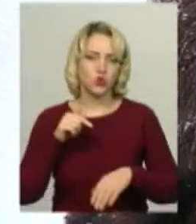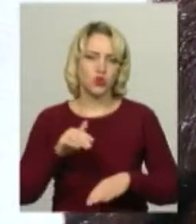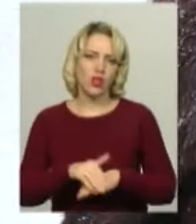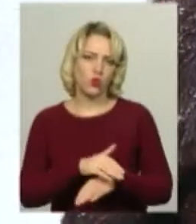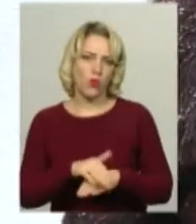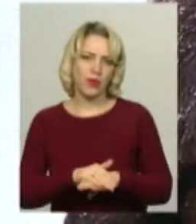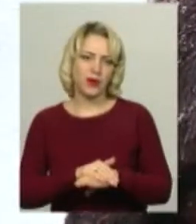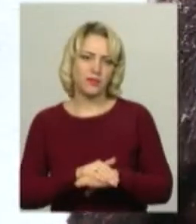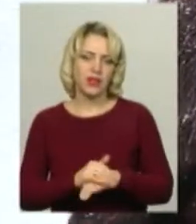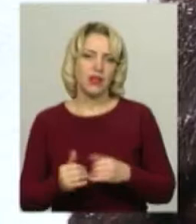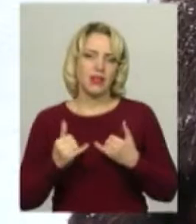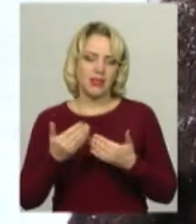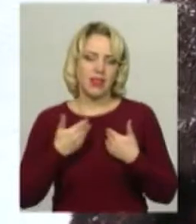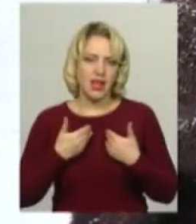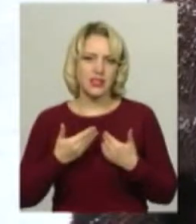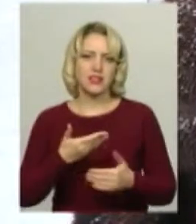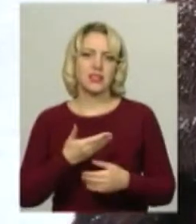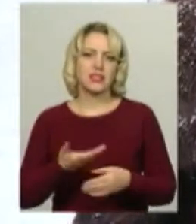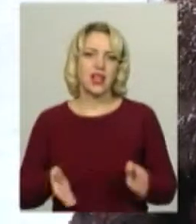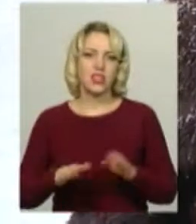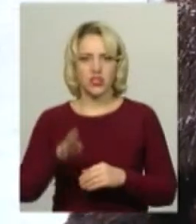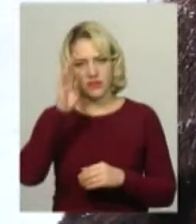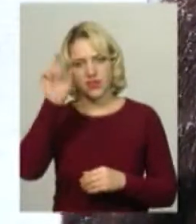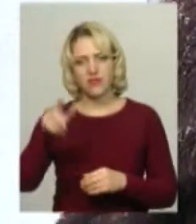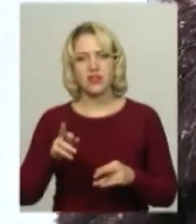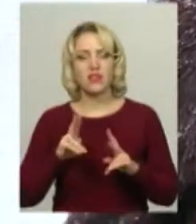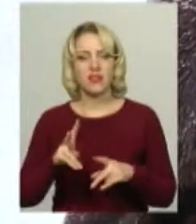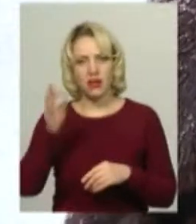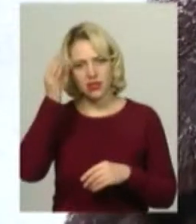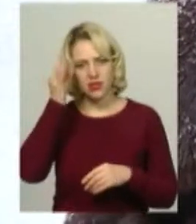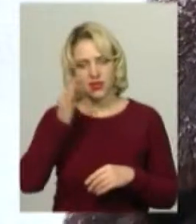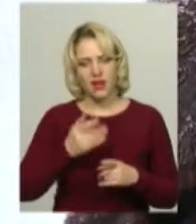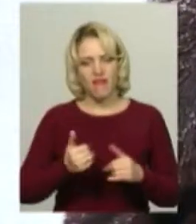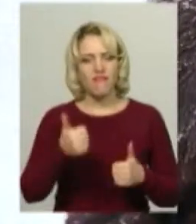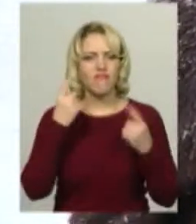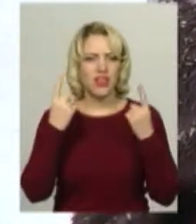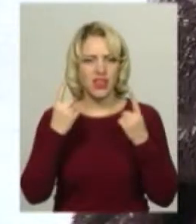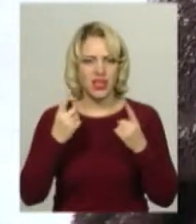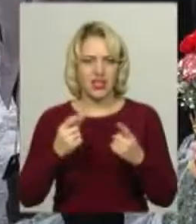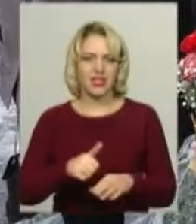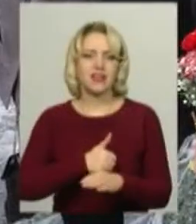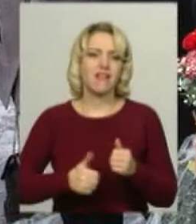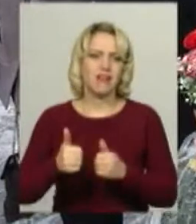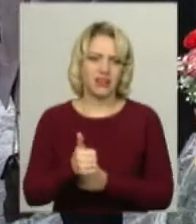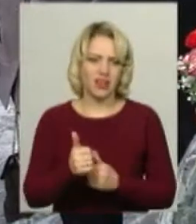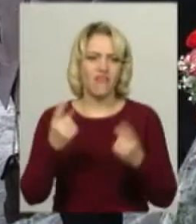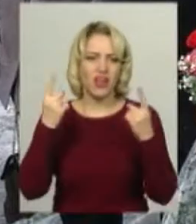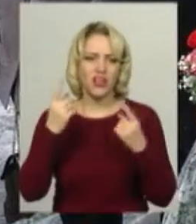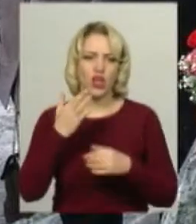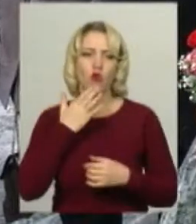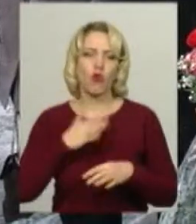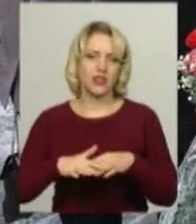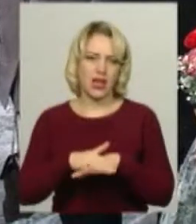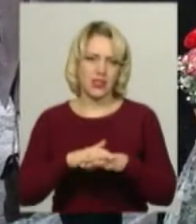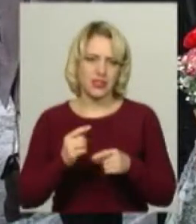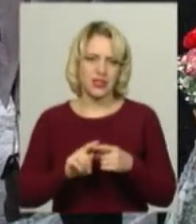добра. Для нас він залишився як великим лідером великої нації. Люди зберуться біля пам